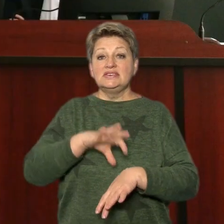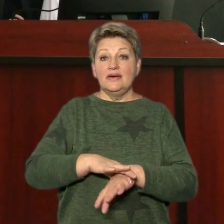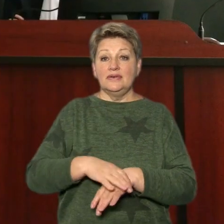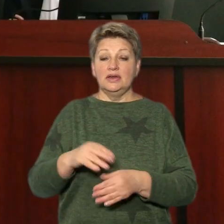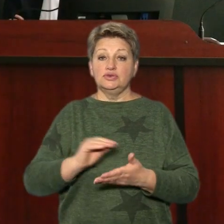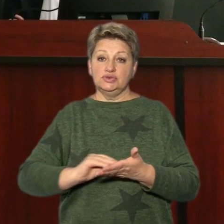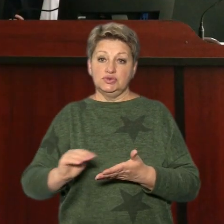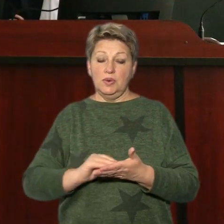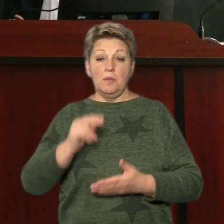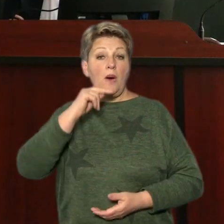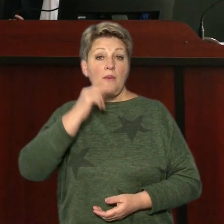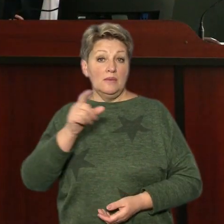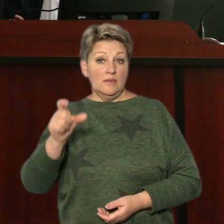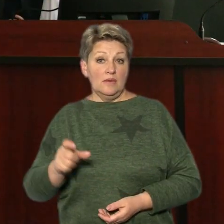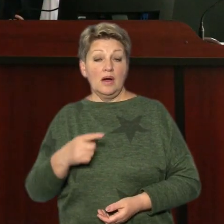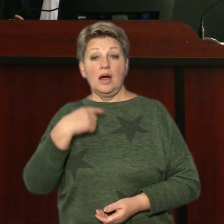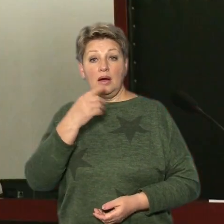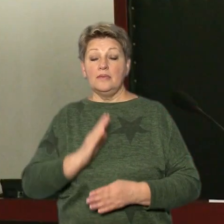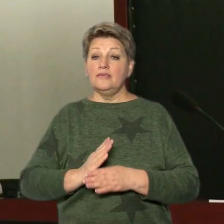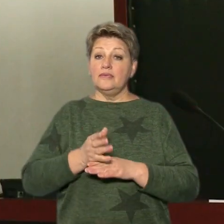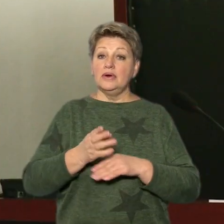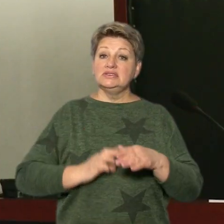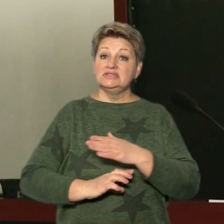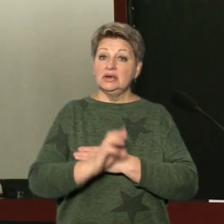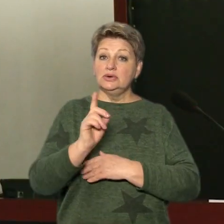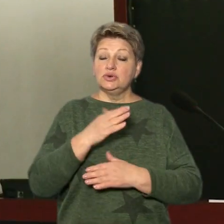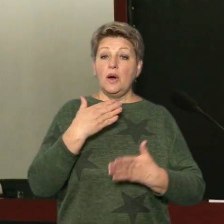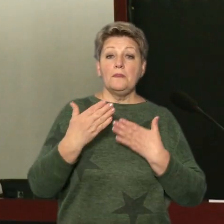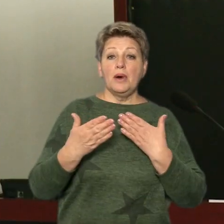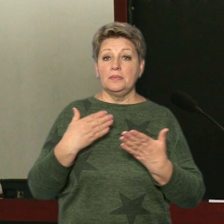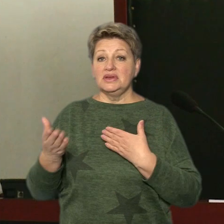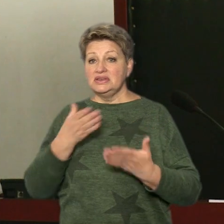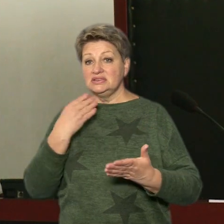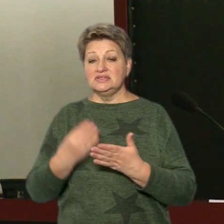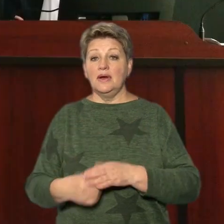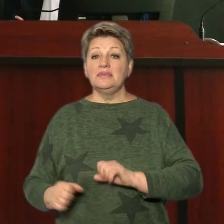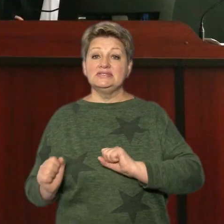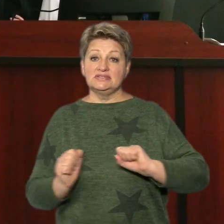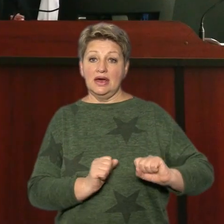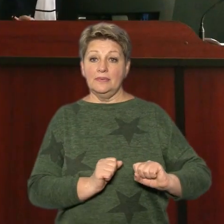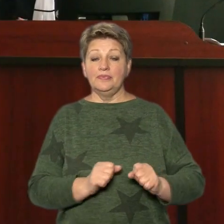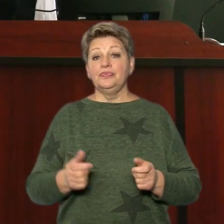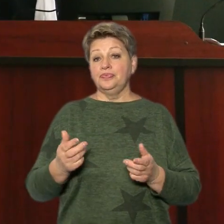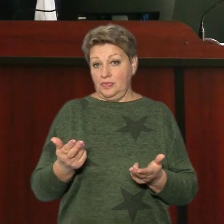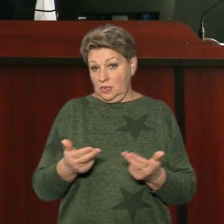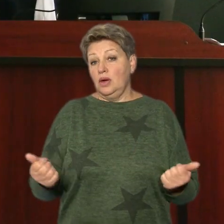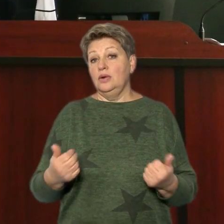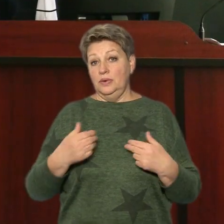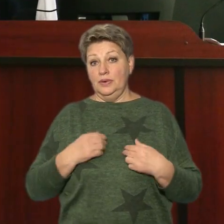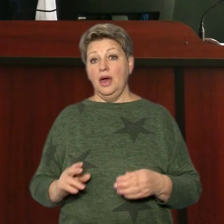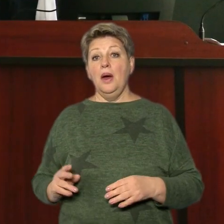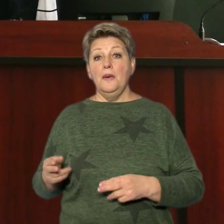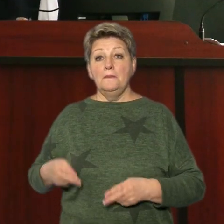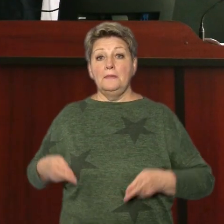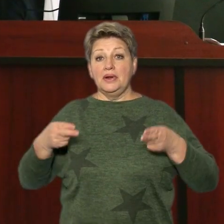Обвинувачений, каже, відвідував собор, аби поспілкуватися там зі своїми захисниками. Звісно ж, я приїхав по цій адресі,